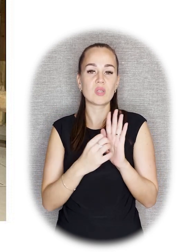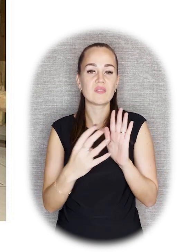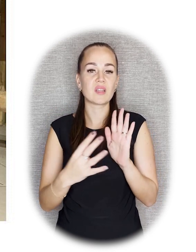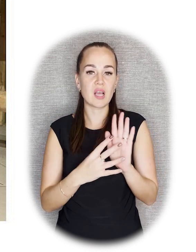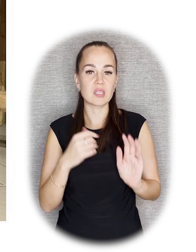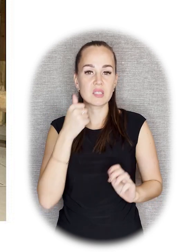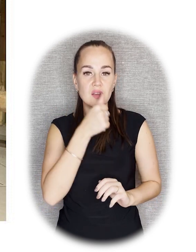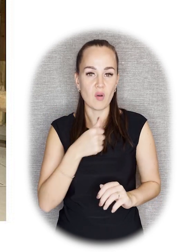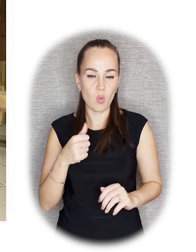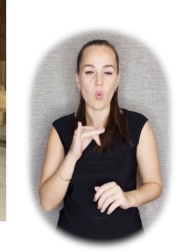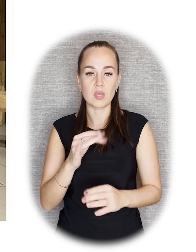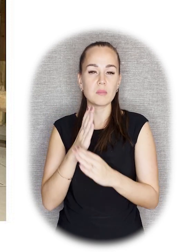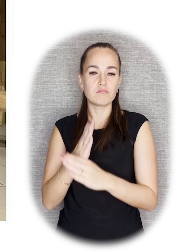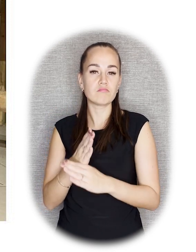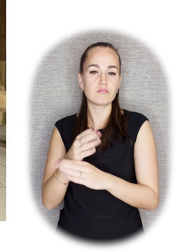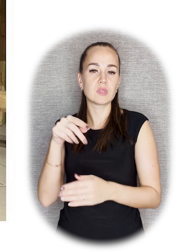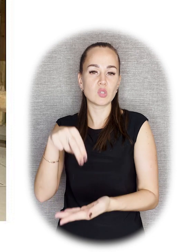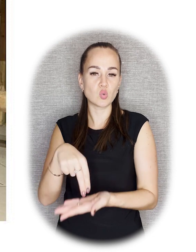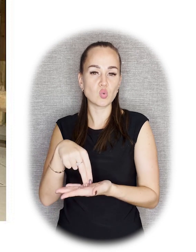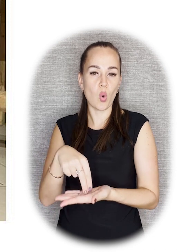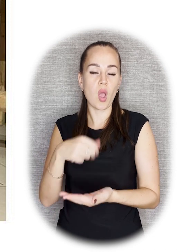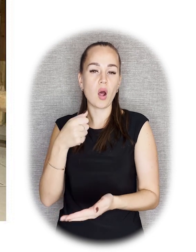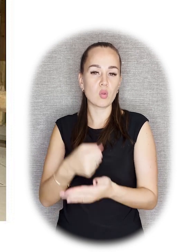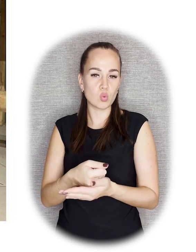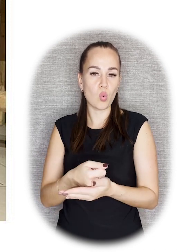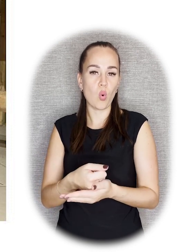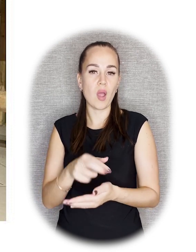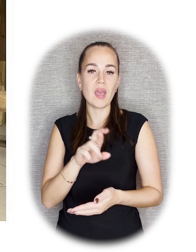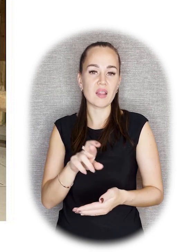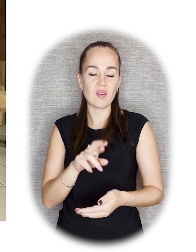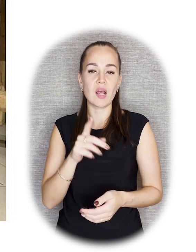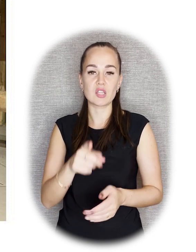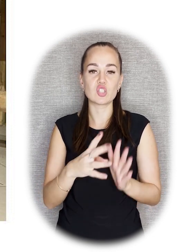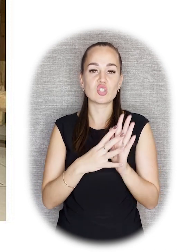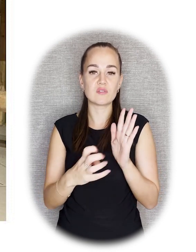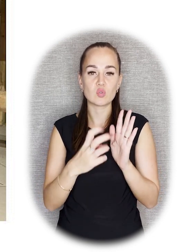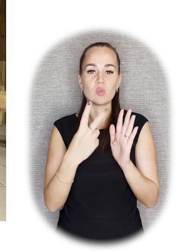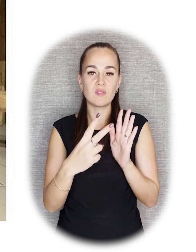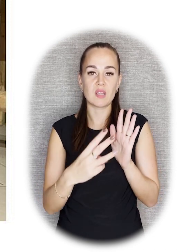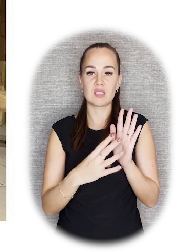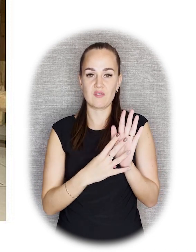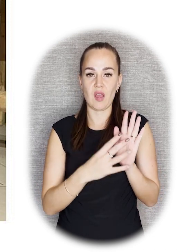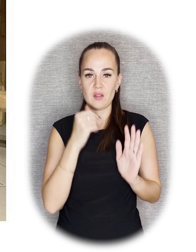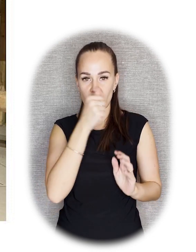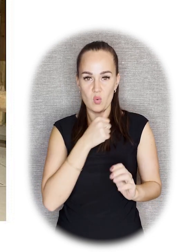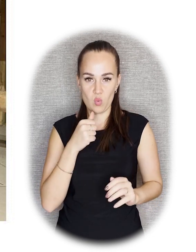года и простоял до января 1929.